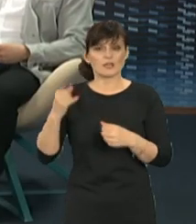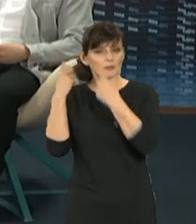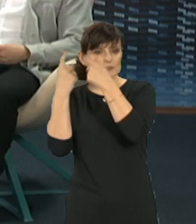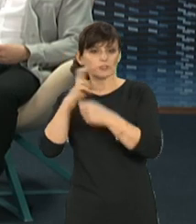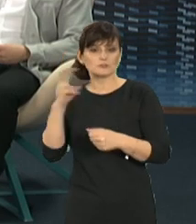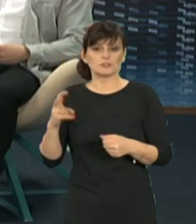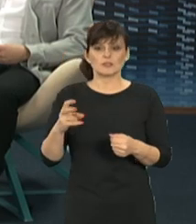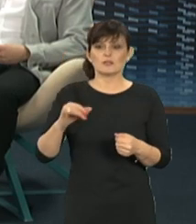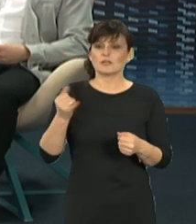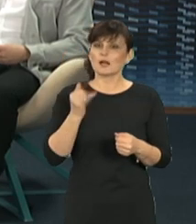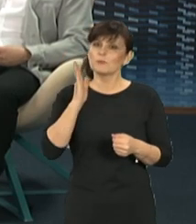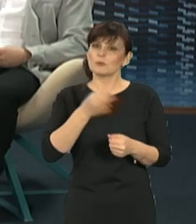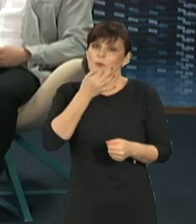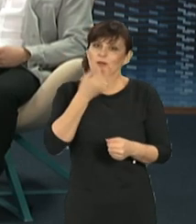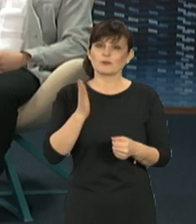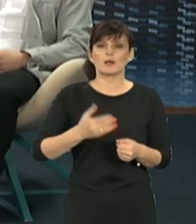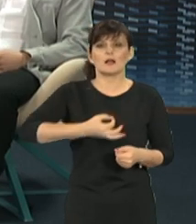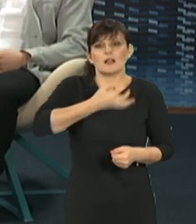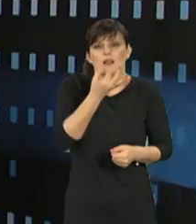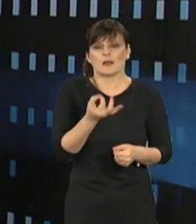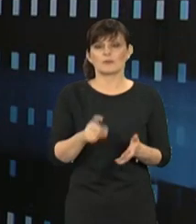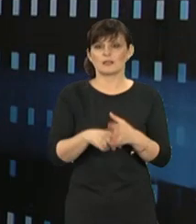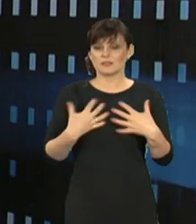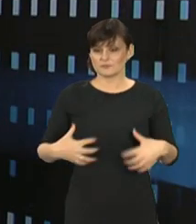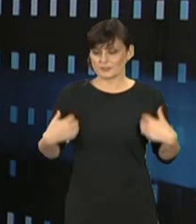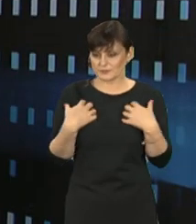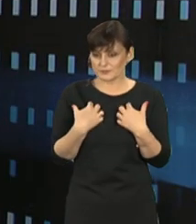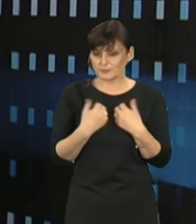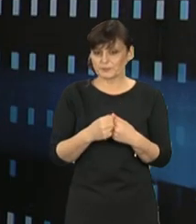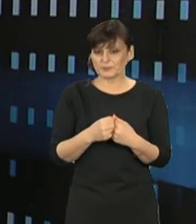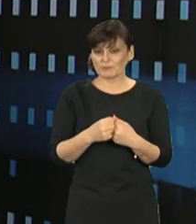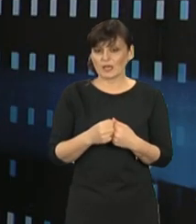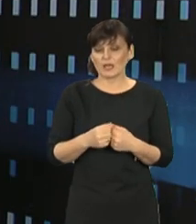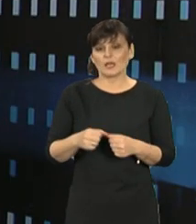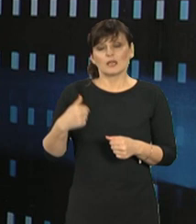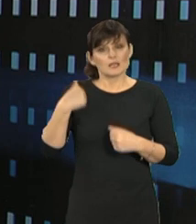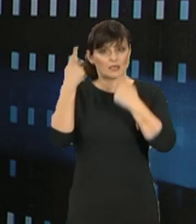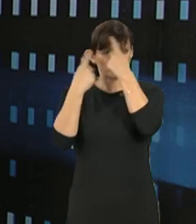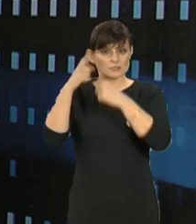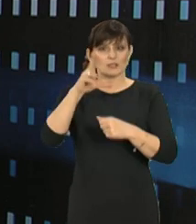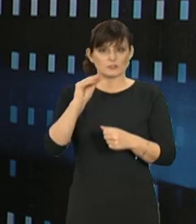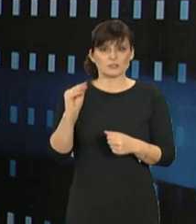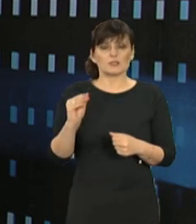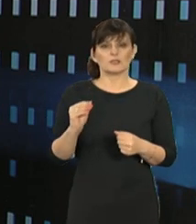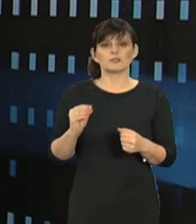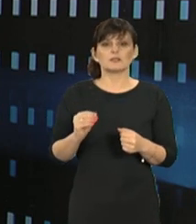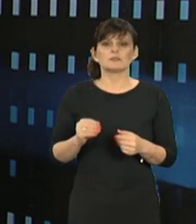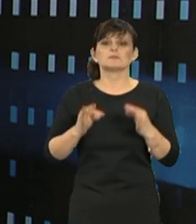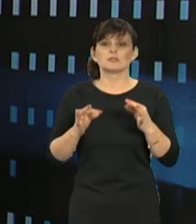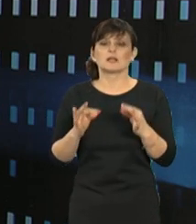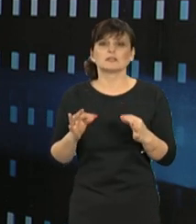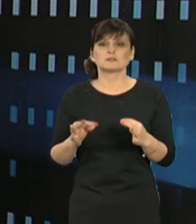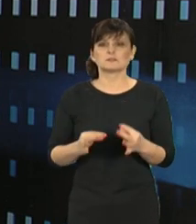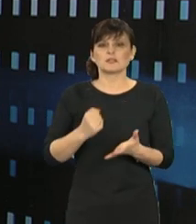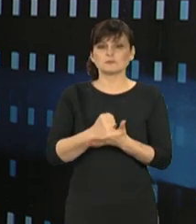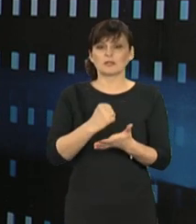poprawkom ogólnie byłoby lepiej? Jeżeli chodzi o tutaj wymienione to myślę, że jak najbardziej. Kwestia jest